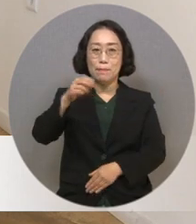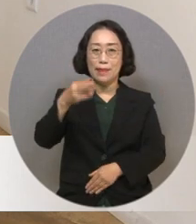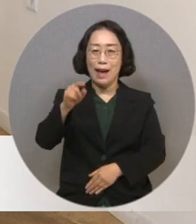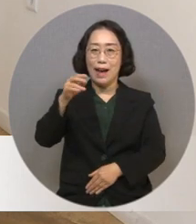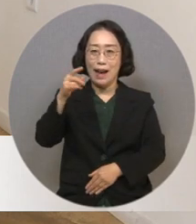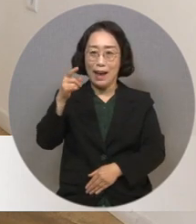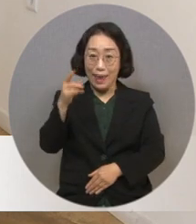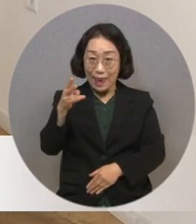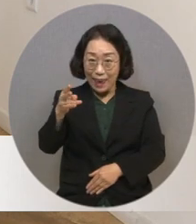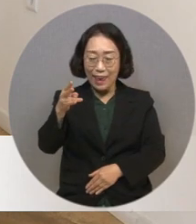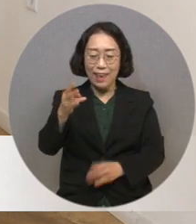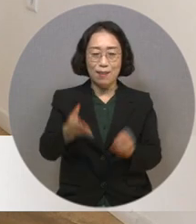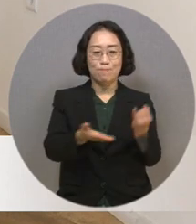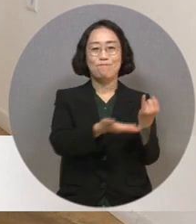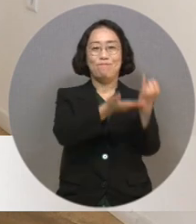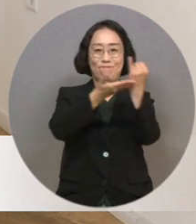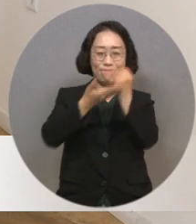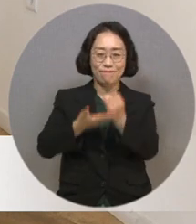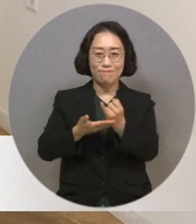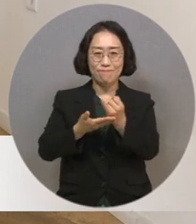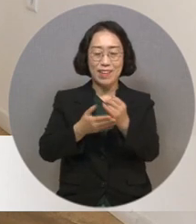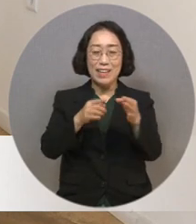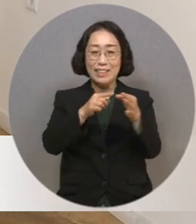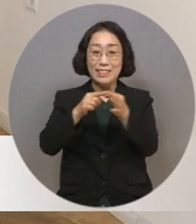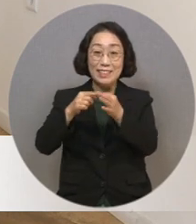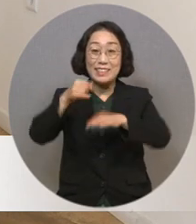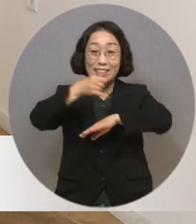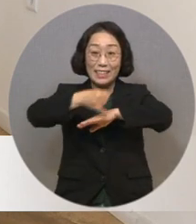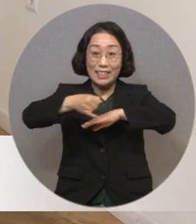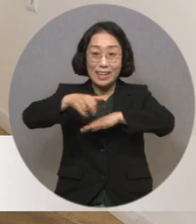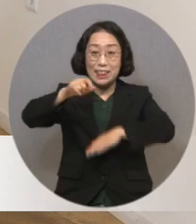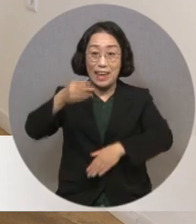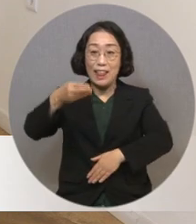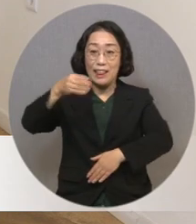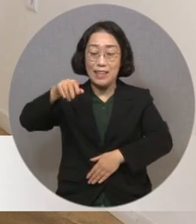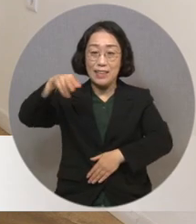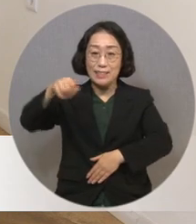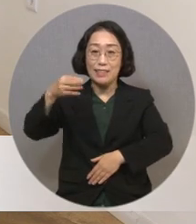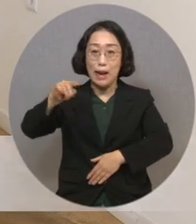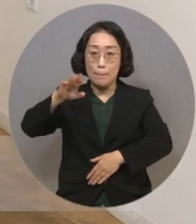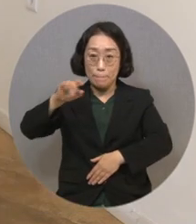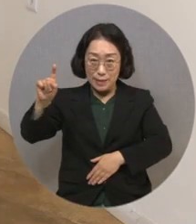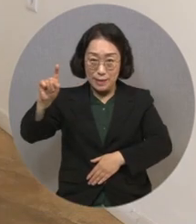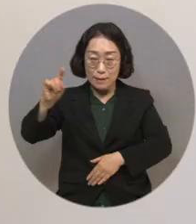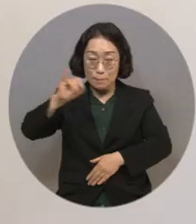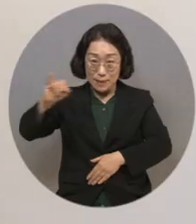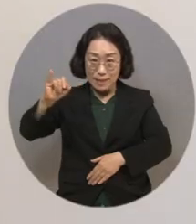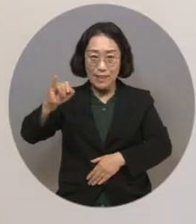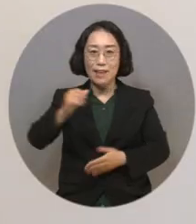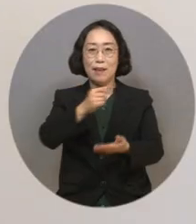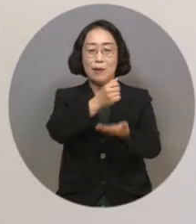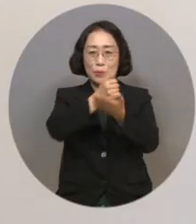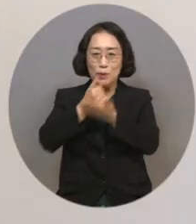모셨습니다. 지금 캘리그라피인데요. 오늘 안내 받게 돼서 반갑습니다. 반갑습니다.